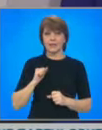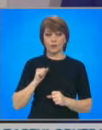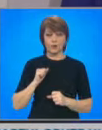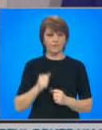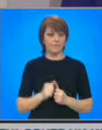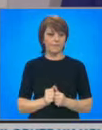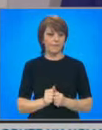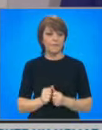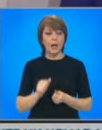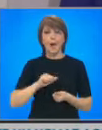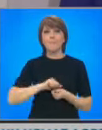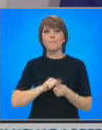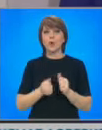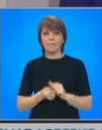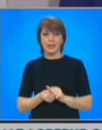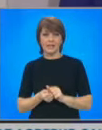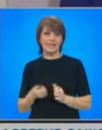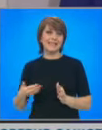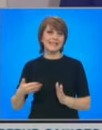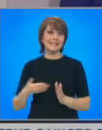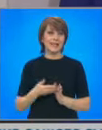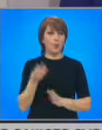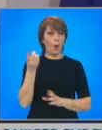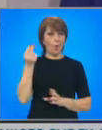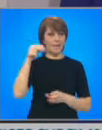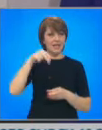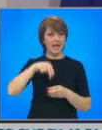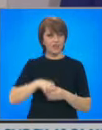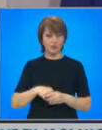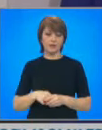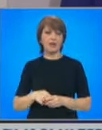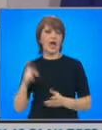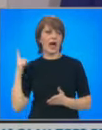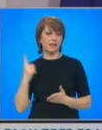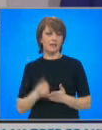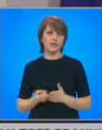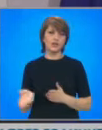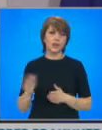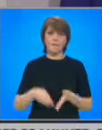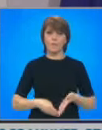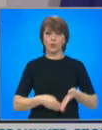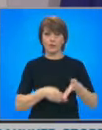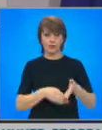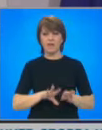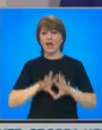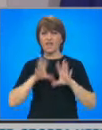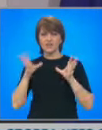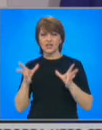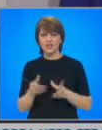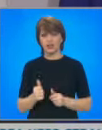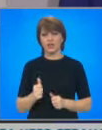Борбата срещу купяния вод категорично ще подкрепяме всички органи на реда.